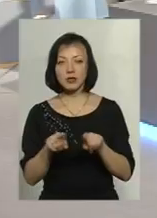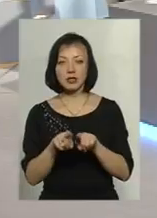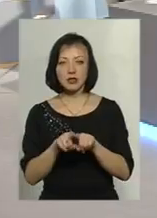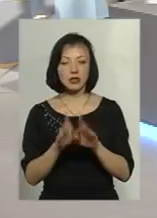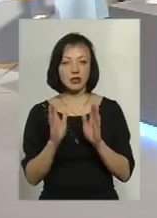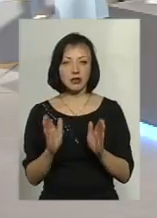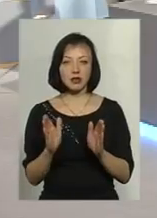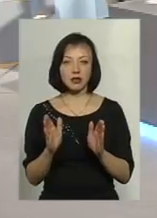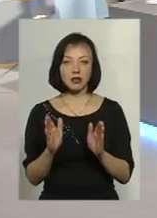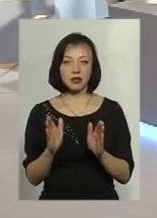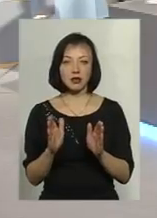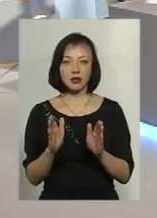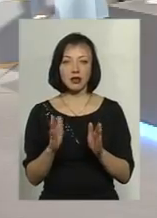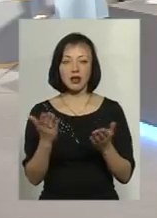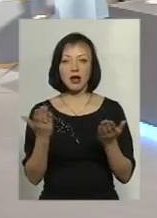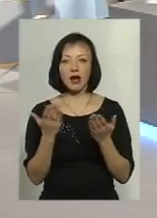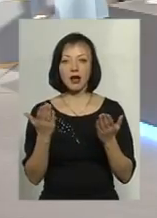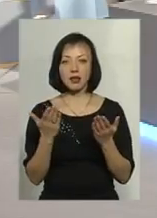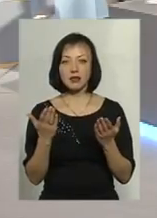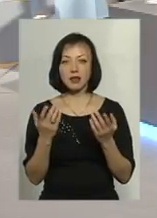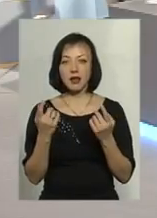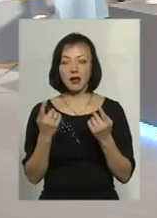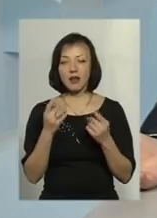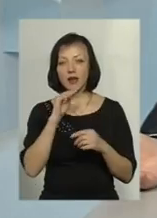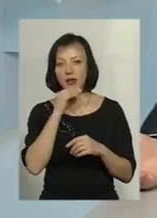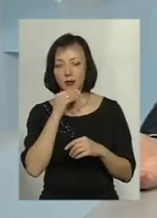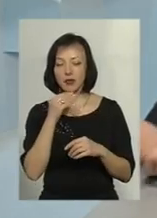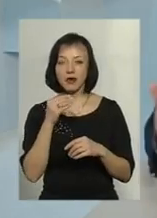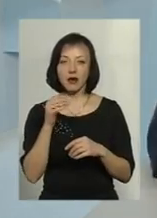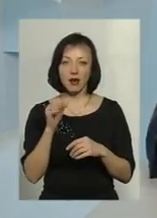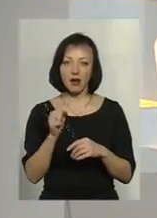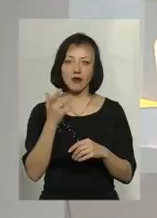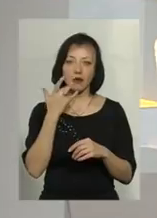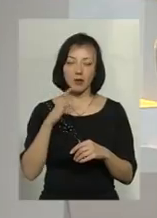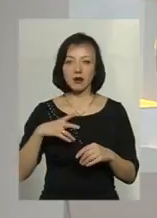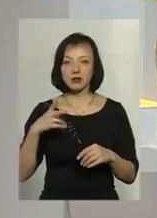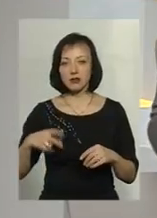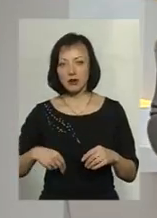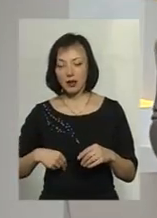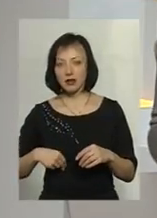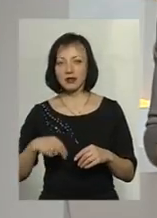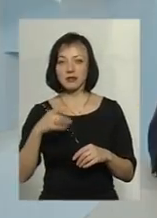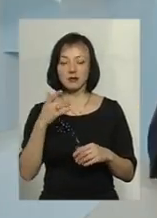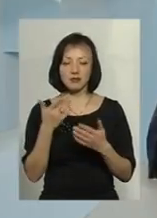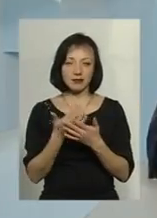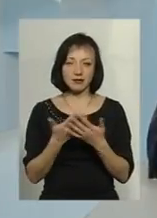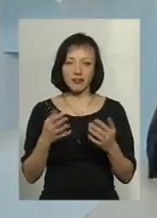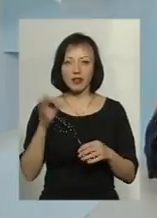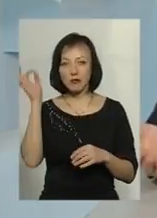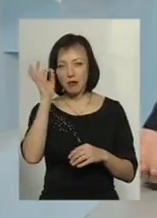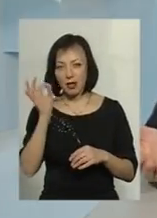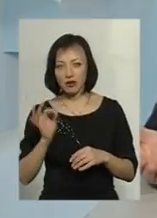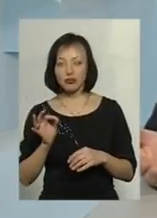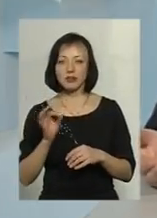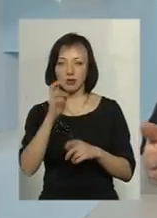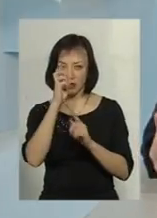тільки в якихось Арабських Еміратах чи Єгипті, а й в Франції, США і в Німеччині.